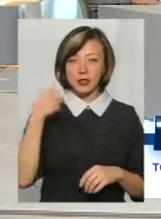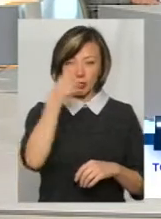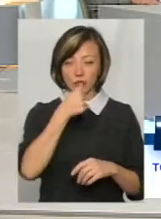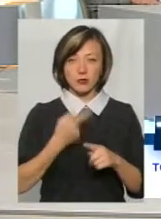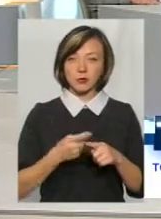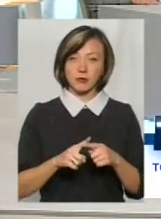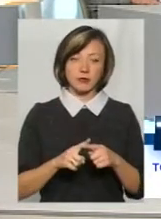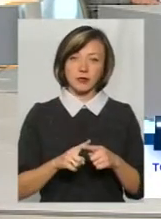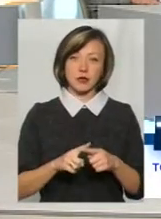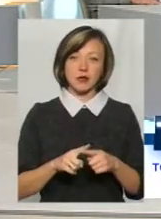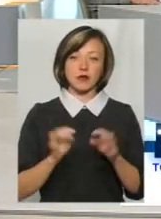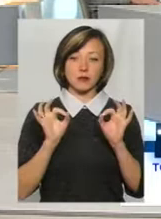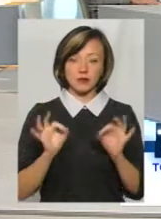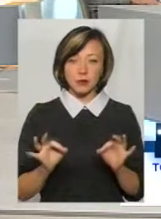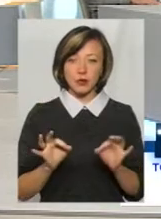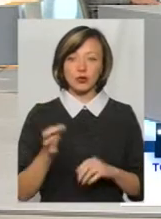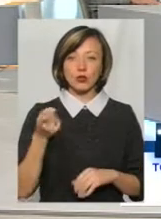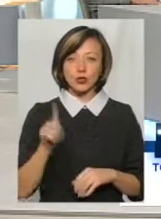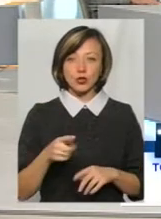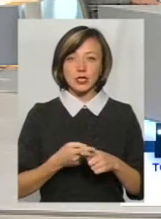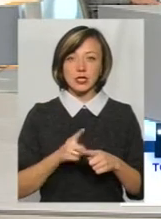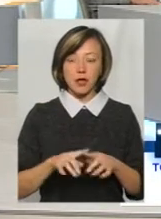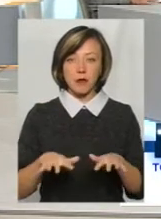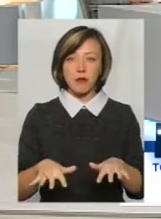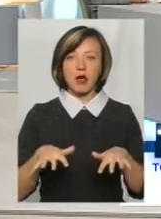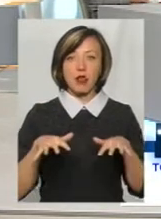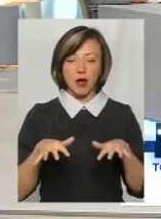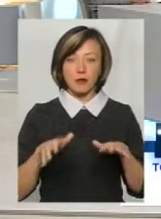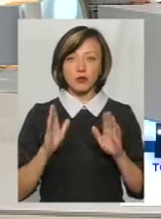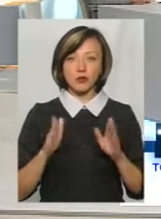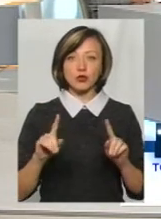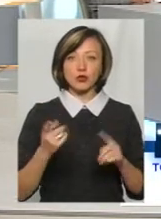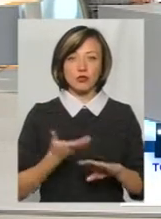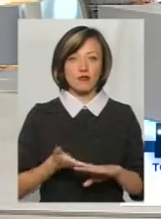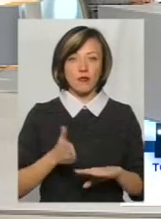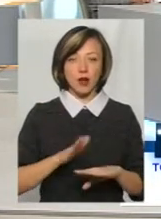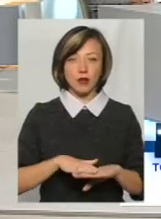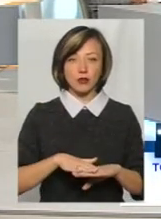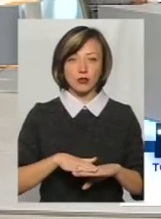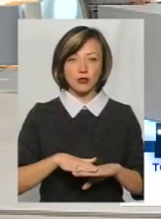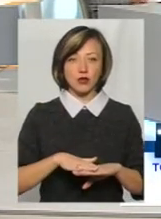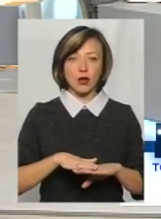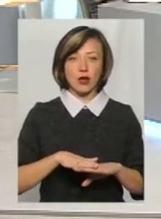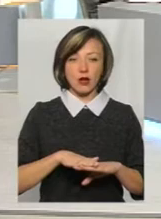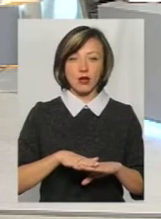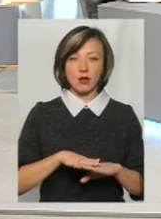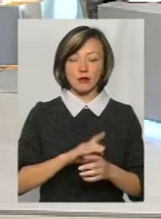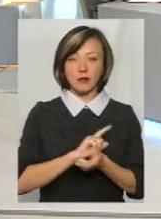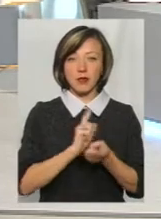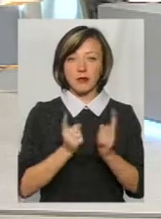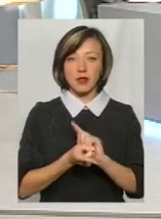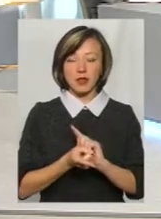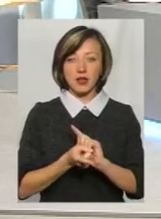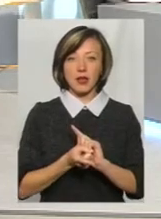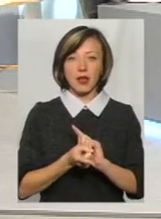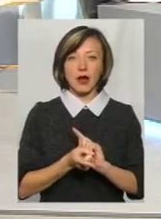мені здається, достатньо влучна, тому що, ну, цей парламент буде дуже важко переламати на 300 голосів. Ну, давайте за 2020